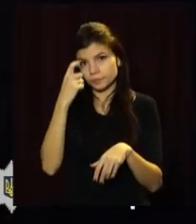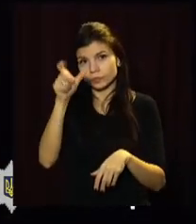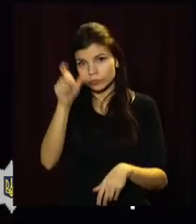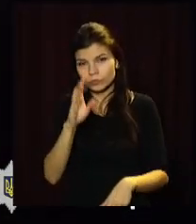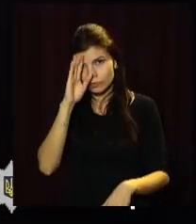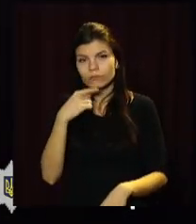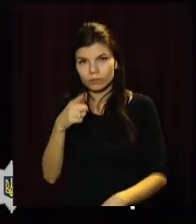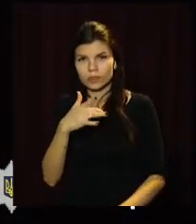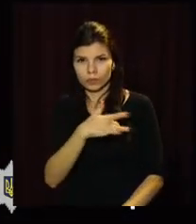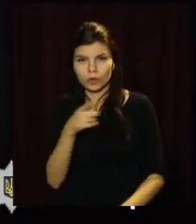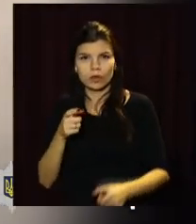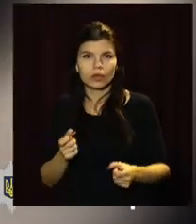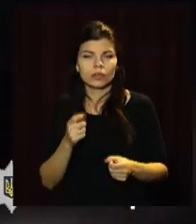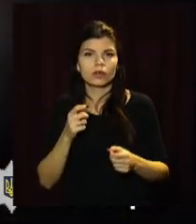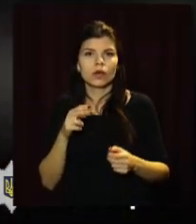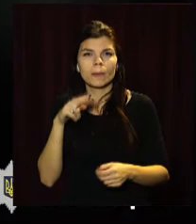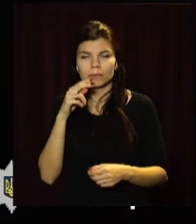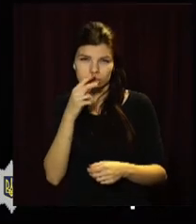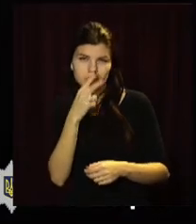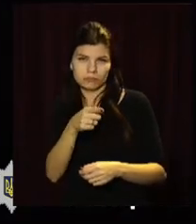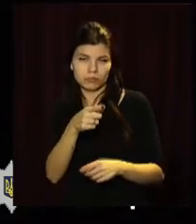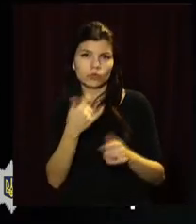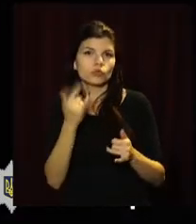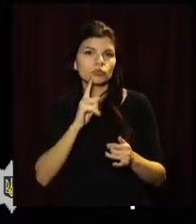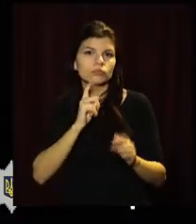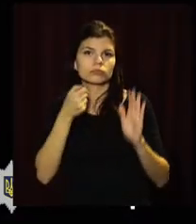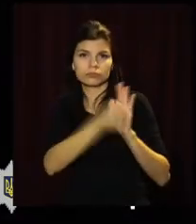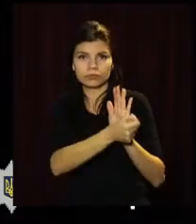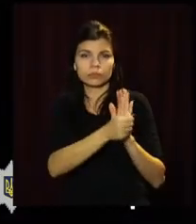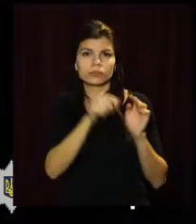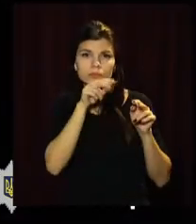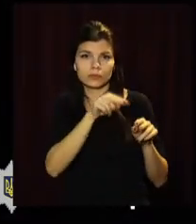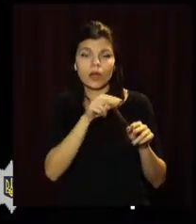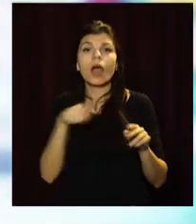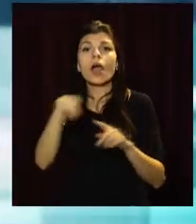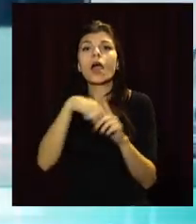обрали запобіжний захід – тримання під вартою. Щодо його спільників триває слідство.